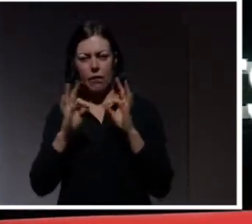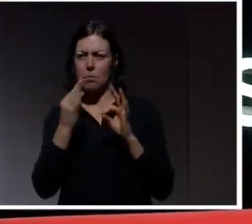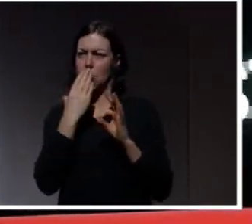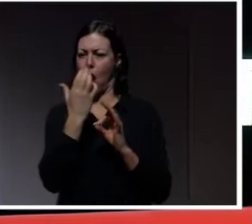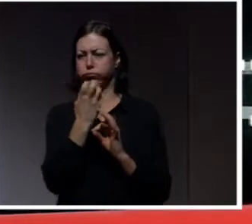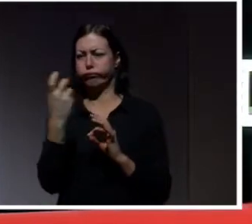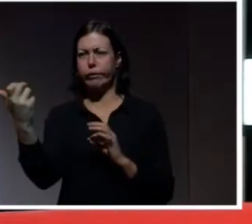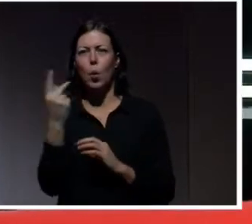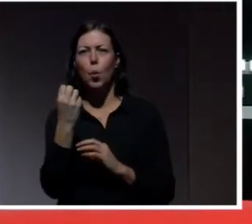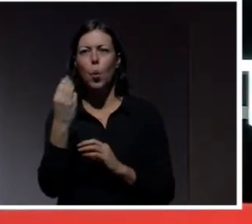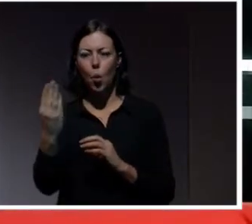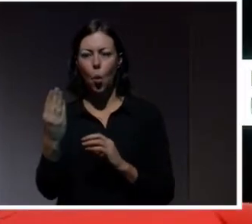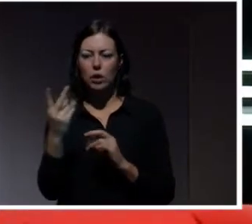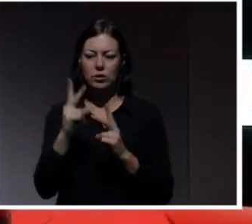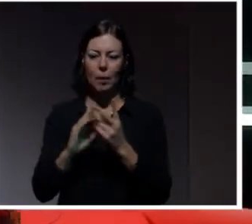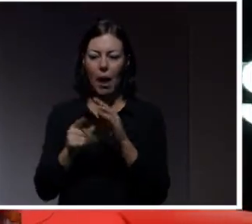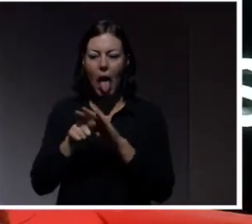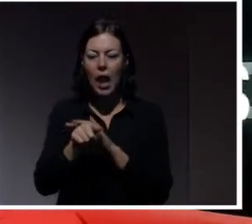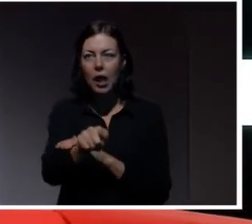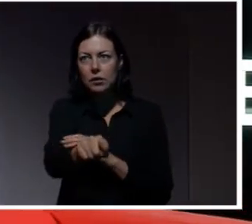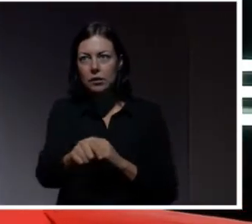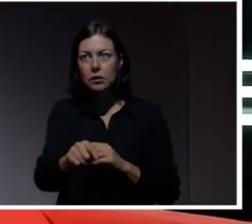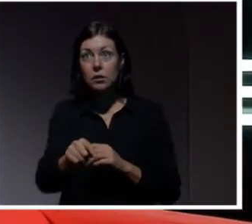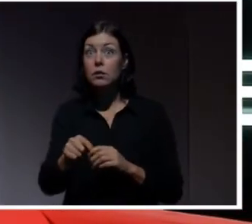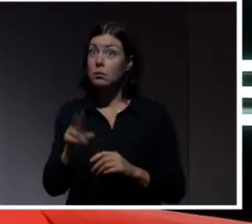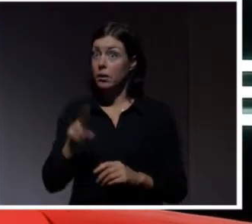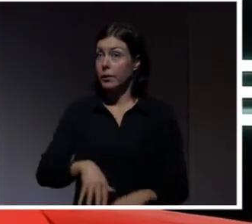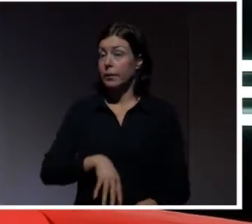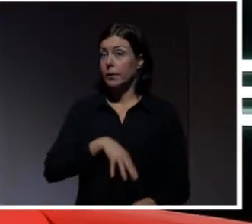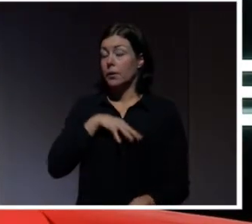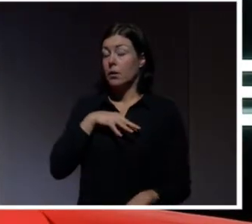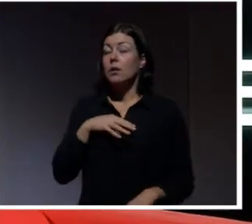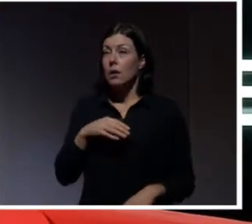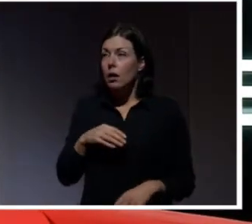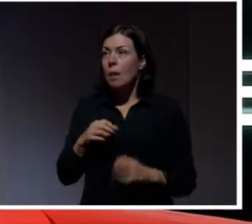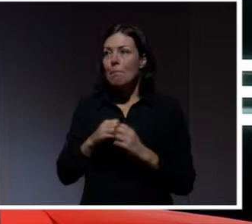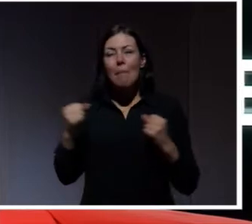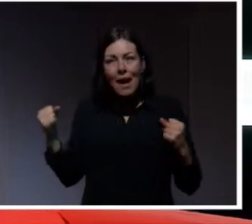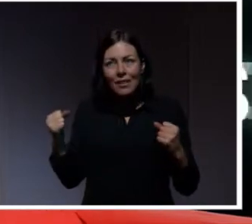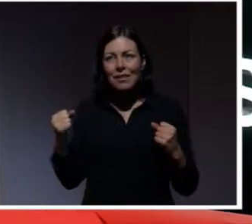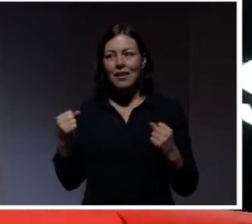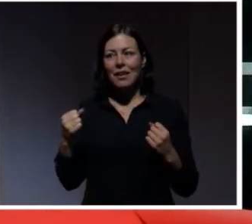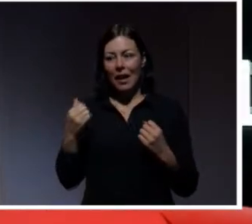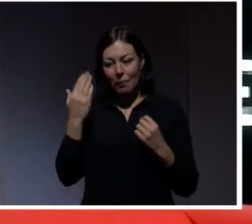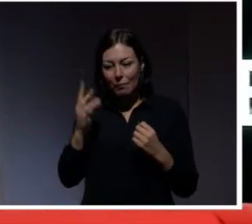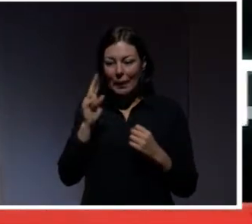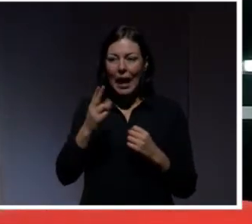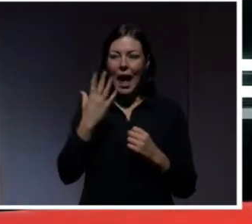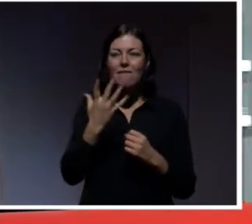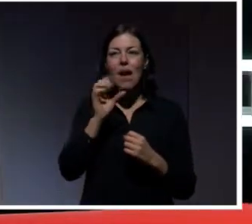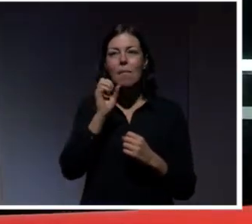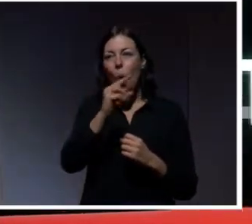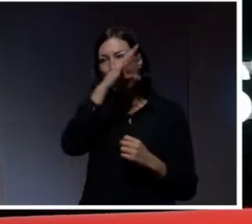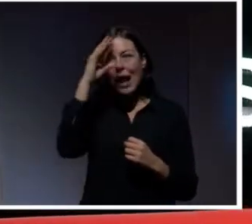Upprörande, eller hur? Men det mest upprörande av det här är inte att det bygger på en fem år gammal bugg. Det mest